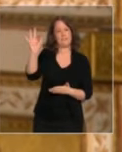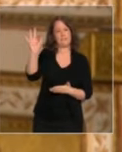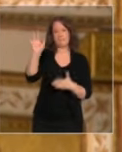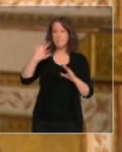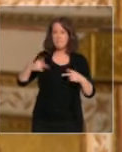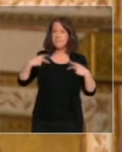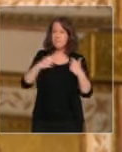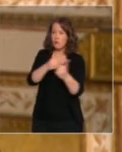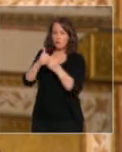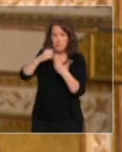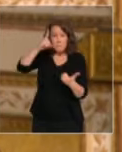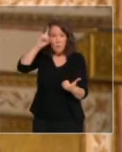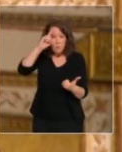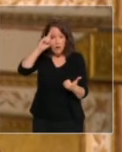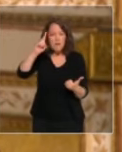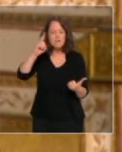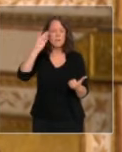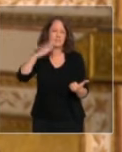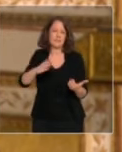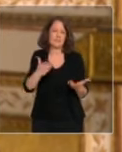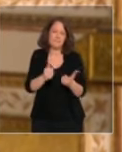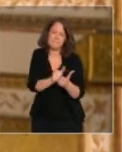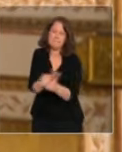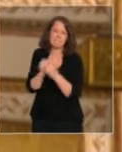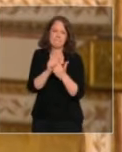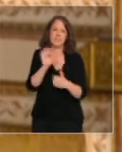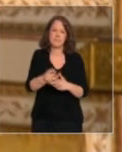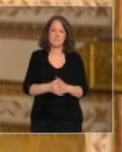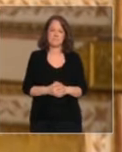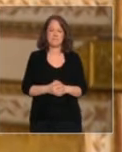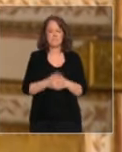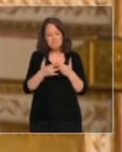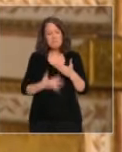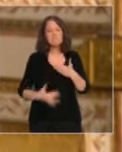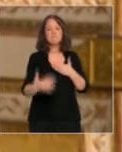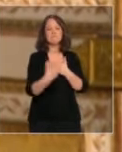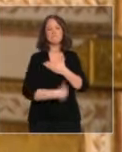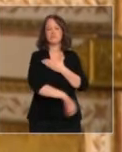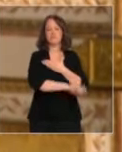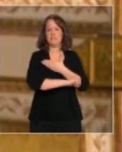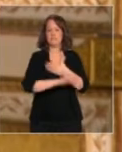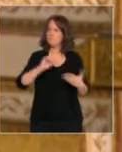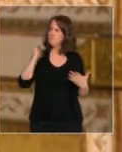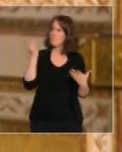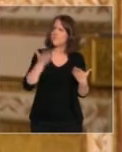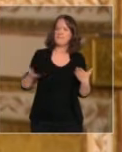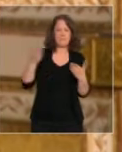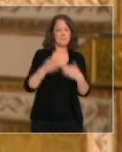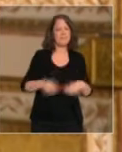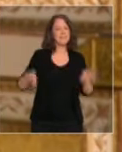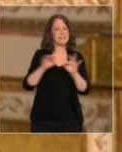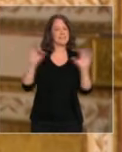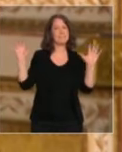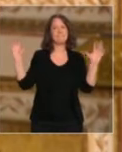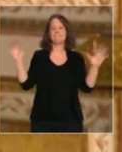ensemble profonde. Dans les prochaines semaines, avec toutes les composantes de notre nation, je tâcherai de dessiner